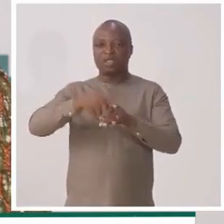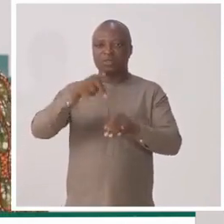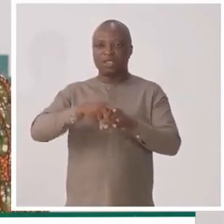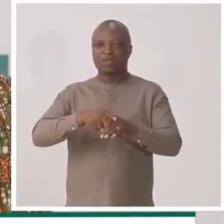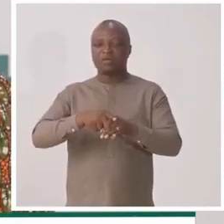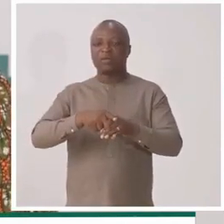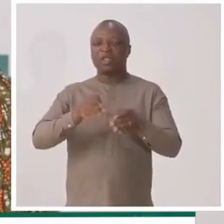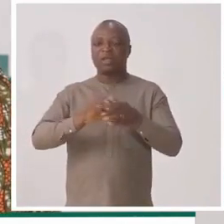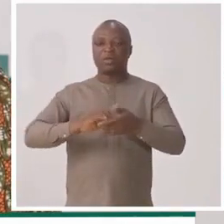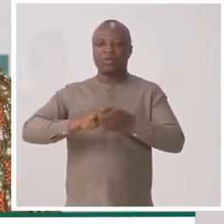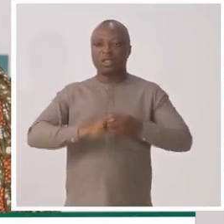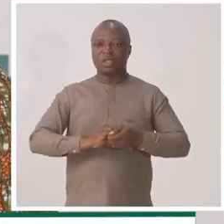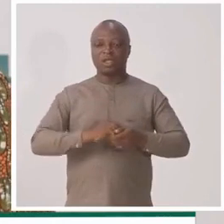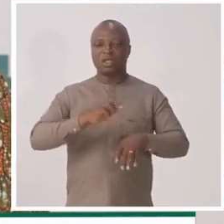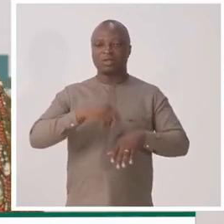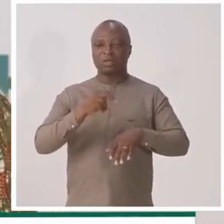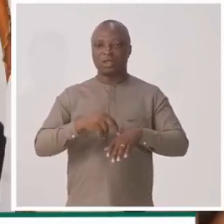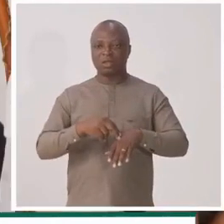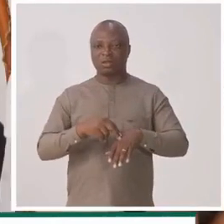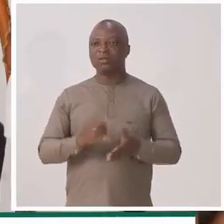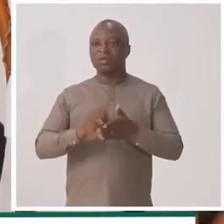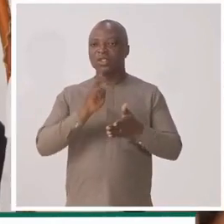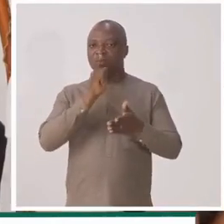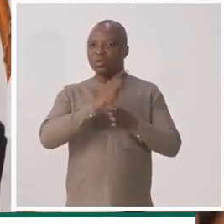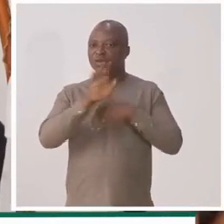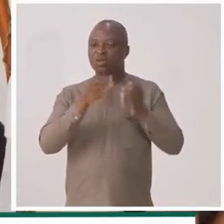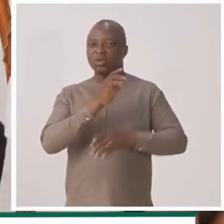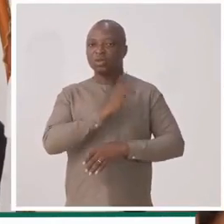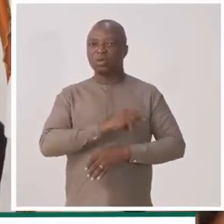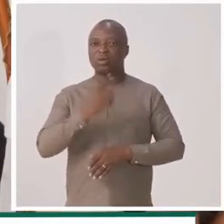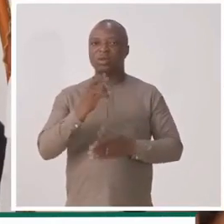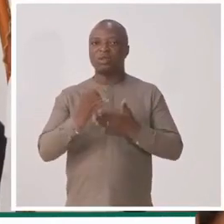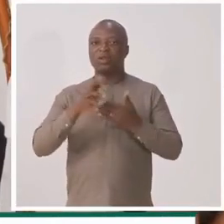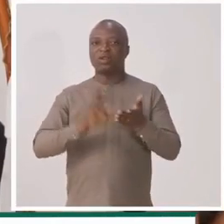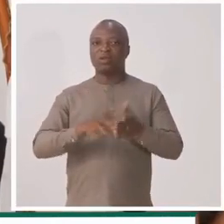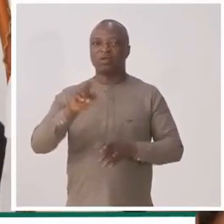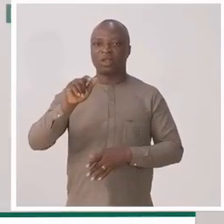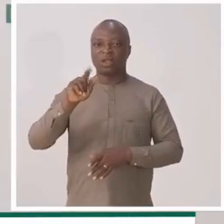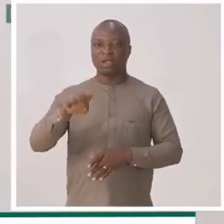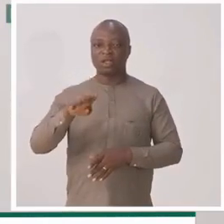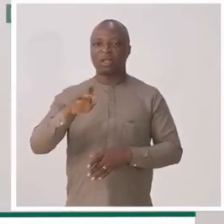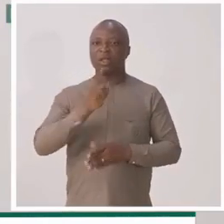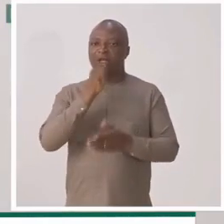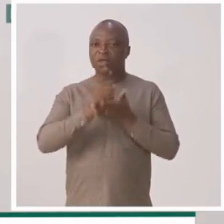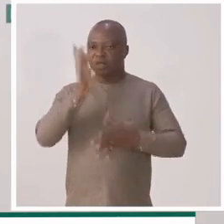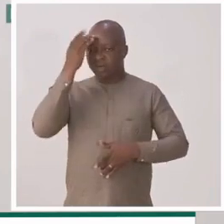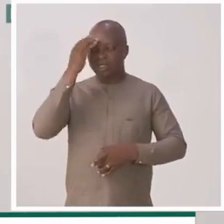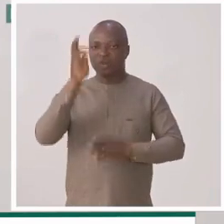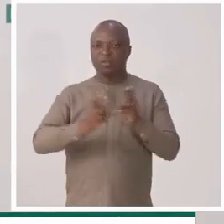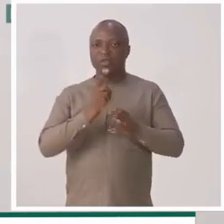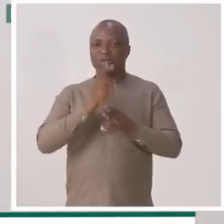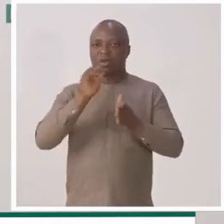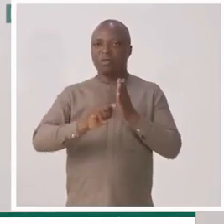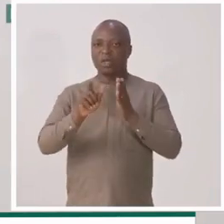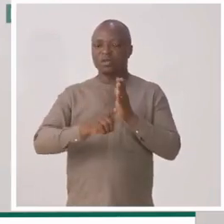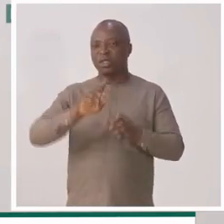et de solidarité nationale. Voilà. Alors, c'est sûr de tous les Togolais, le 1er janvier 2024, l'assurance